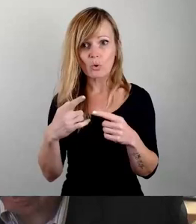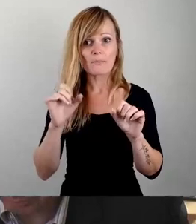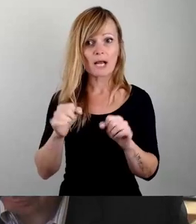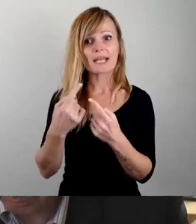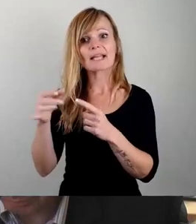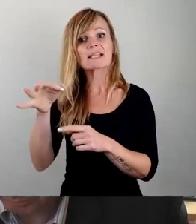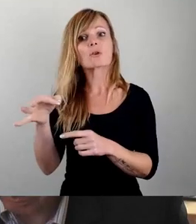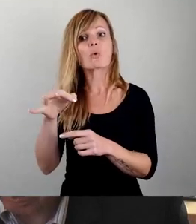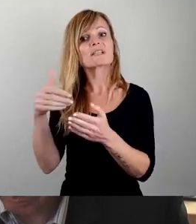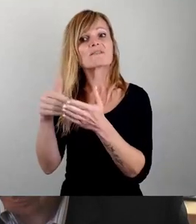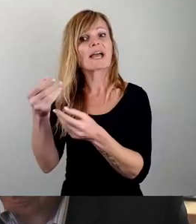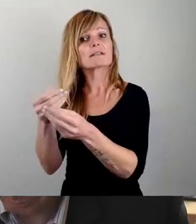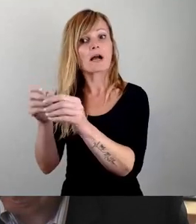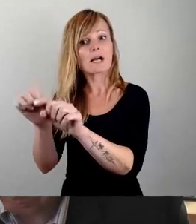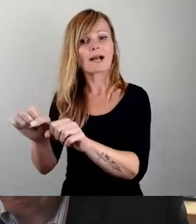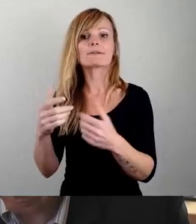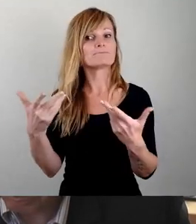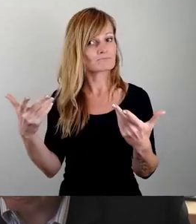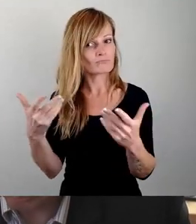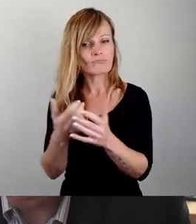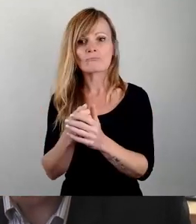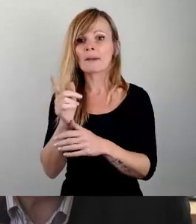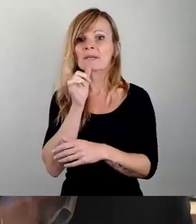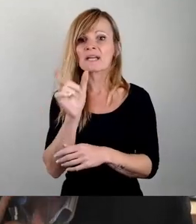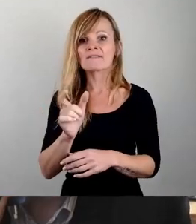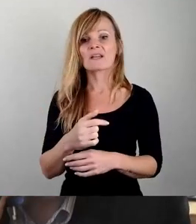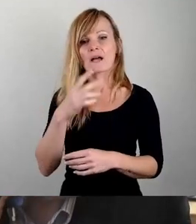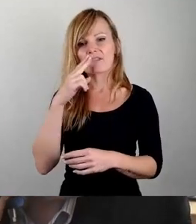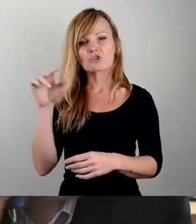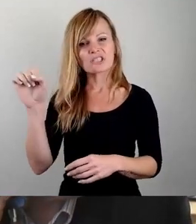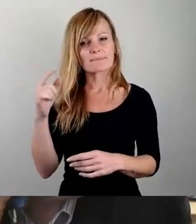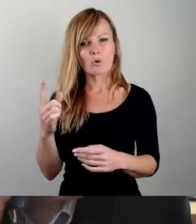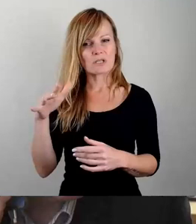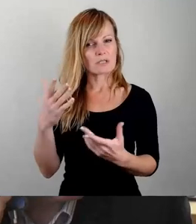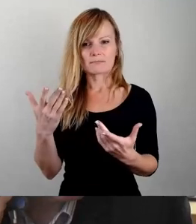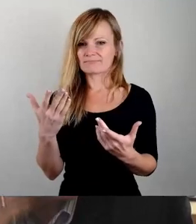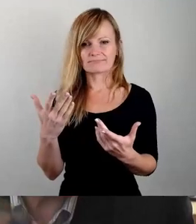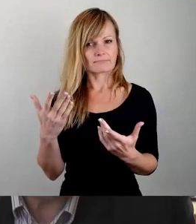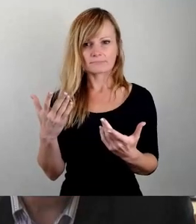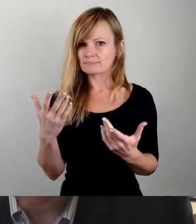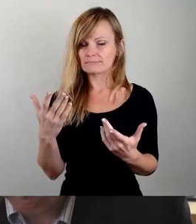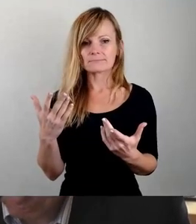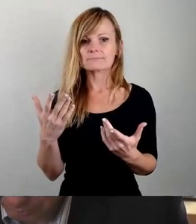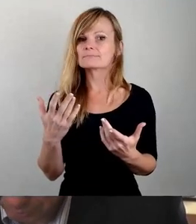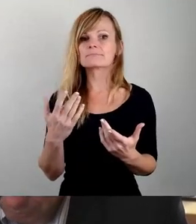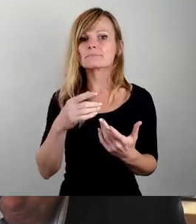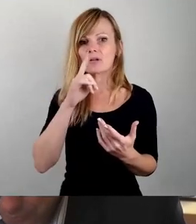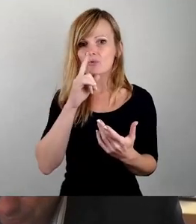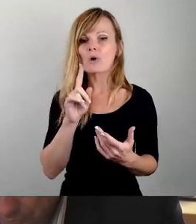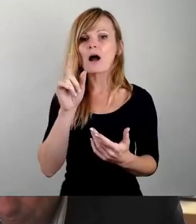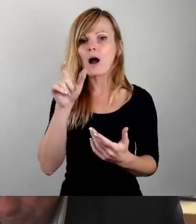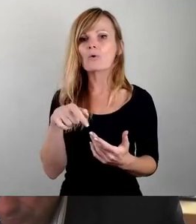weiterführen. Auch der Begriff des Faschismus ist nicht unbedingt nur auf eine